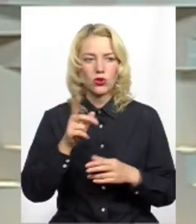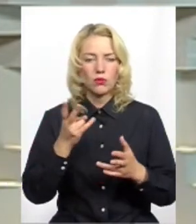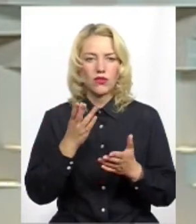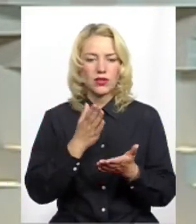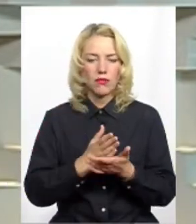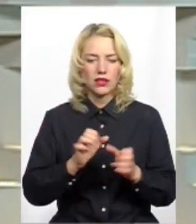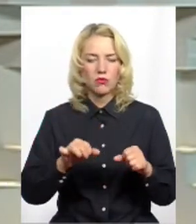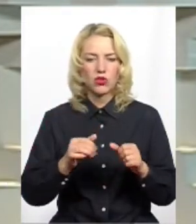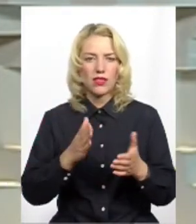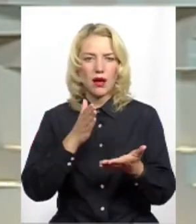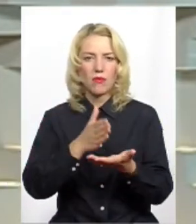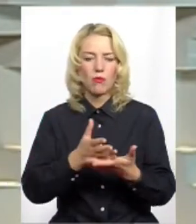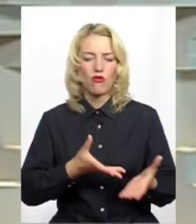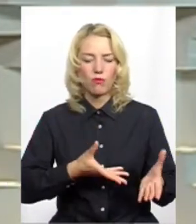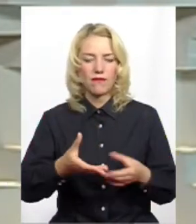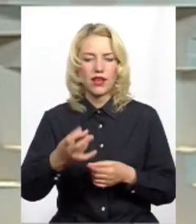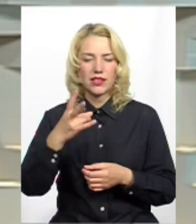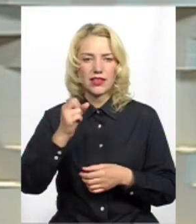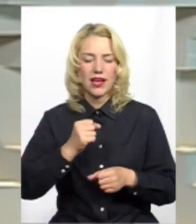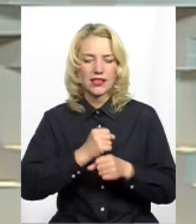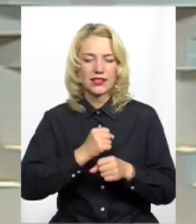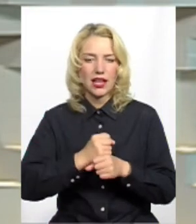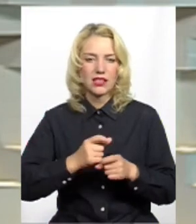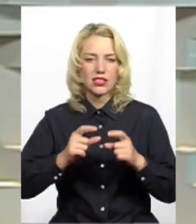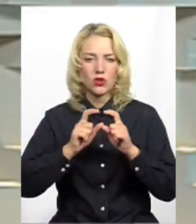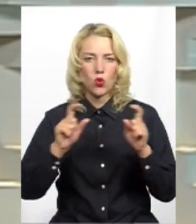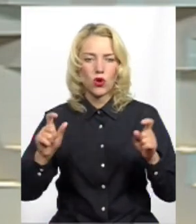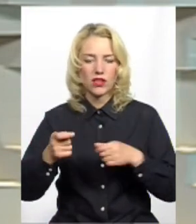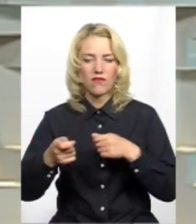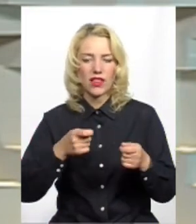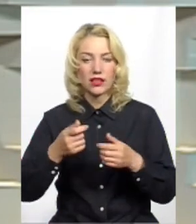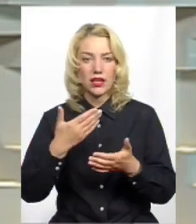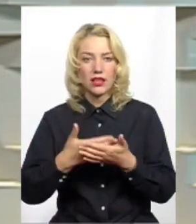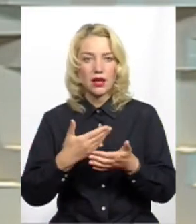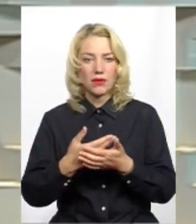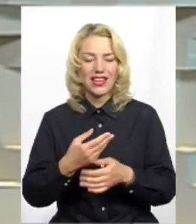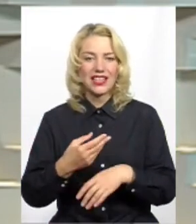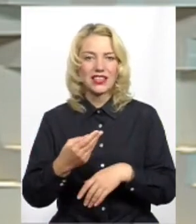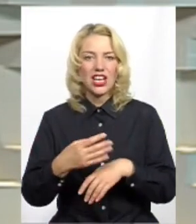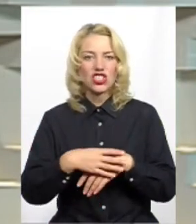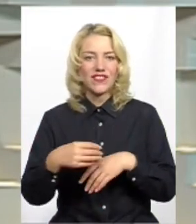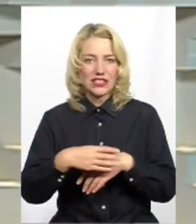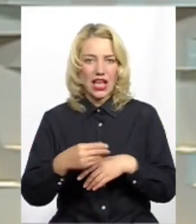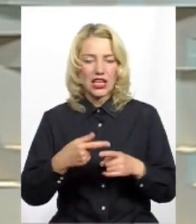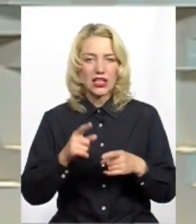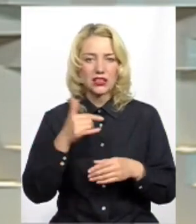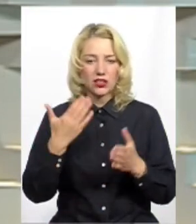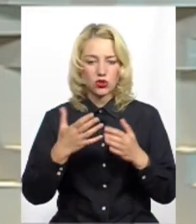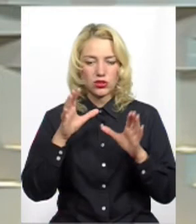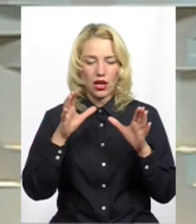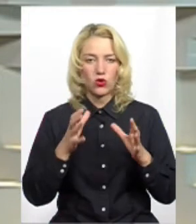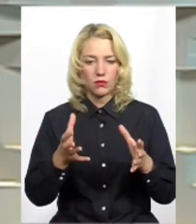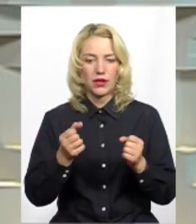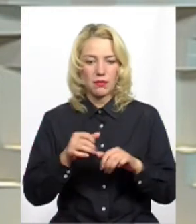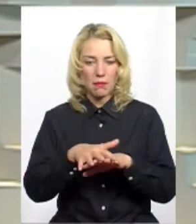можливість напряму впливати на діяльність органів влади і посадовців. Наприклад, у Швейцарії, якщо закон, який прийнятий